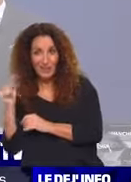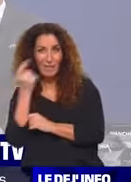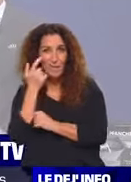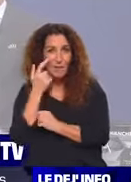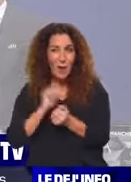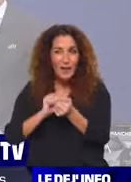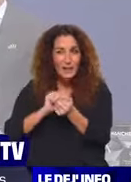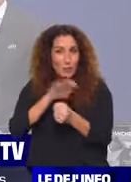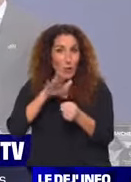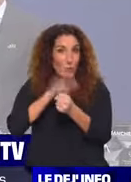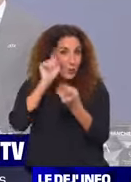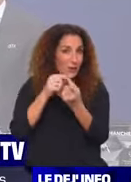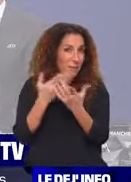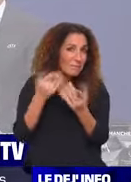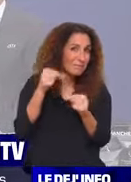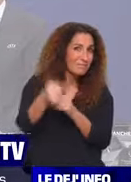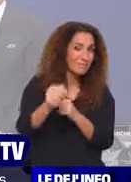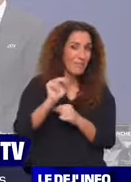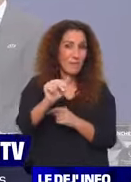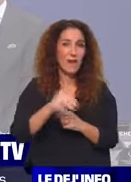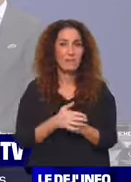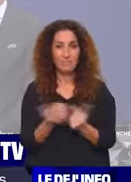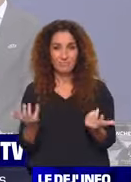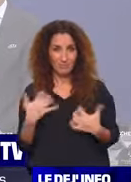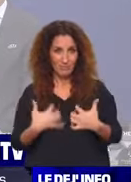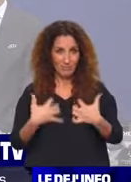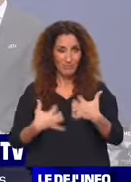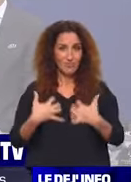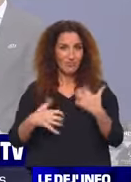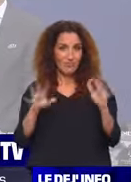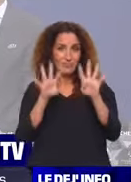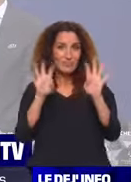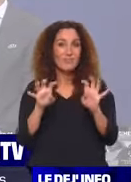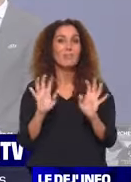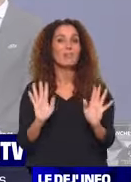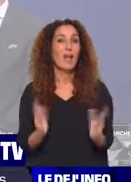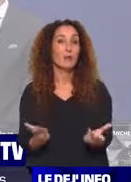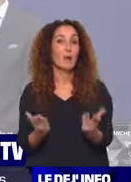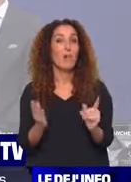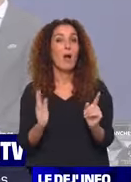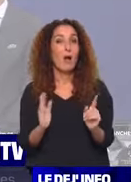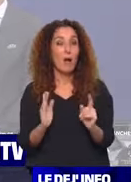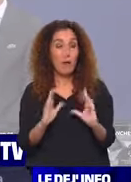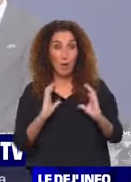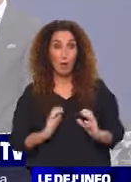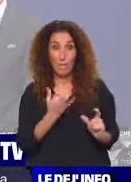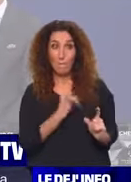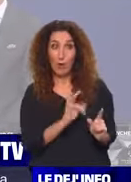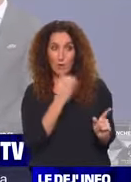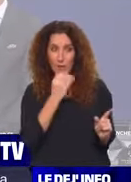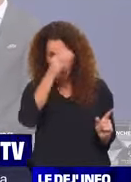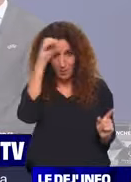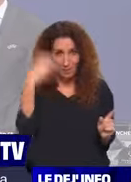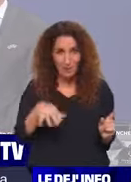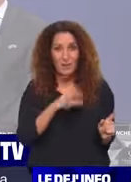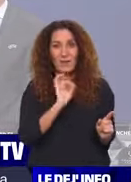des Champions. Il y quand même un peu de suspense, effectivement. Mais pour l'instant, les clubs français s'en sortent bien. Oui, exactement. Là, on se